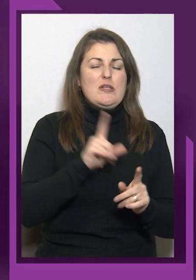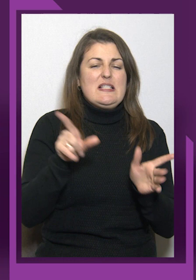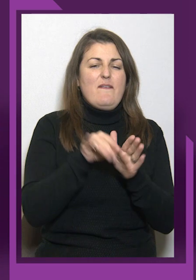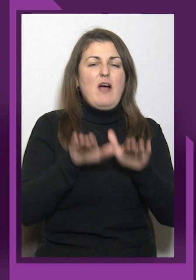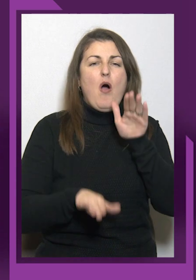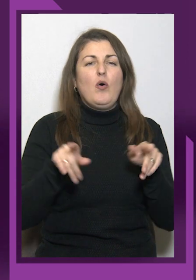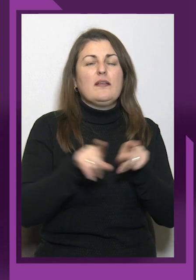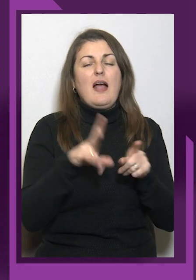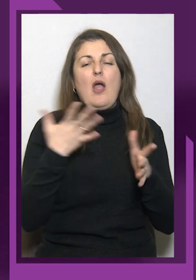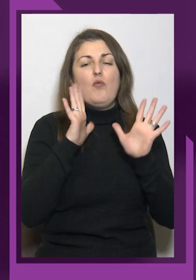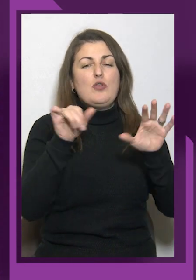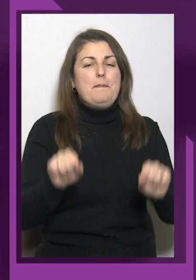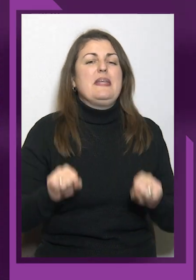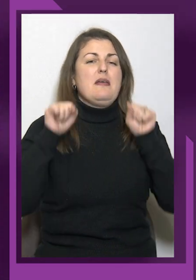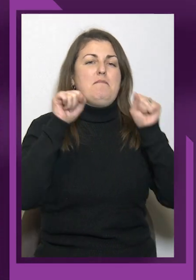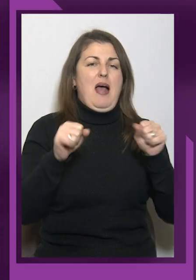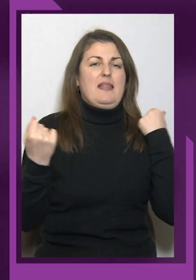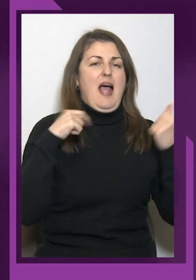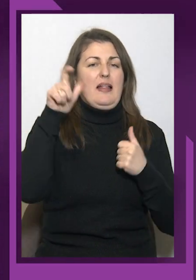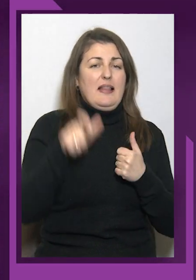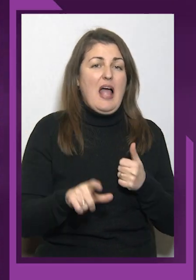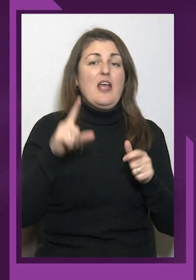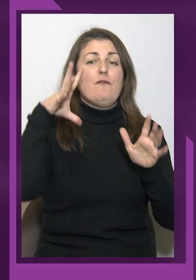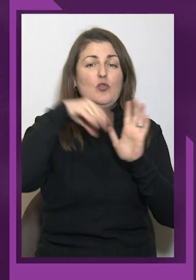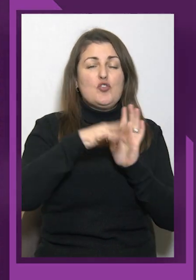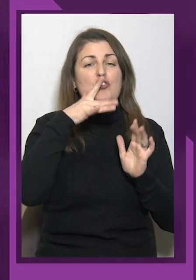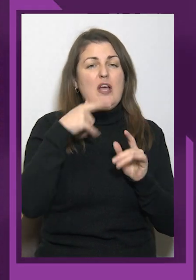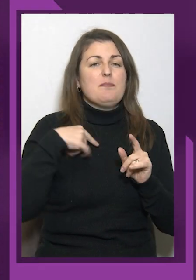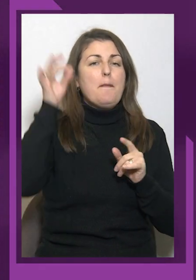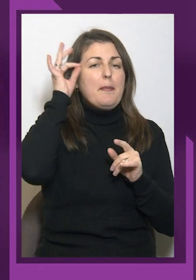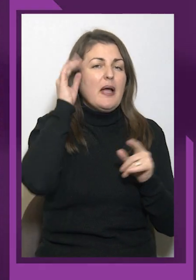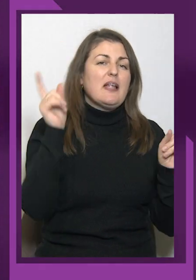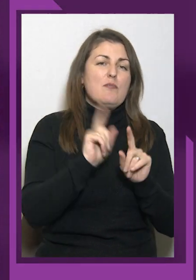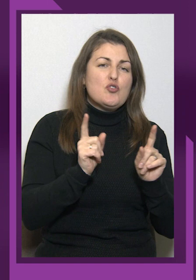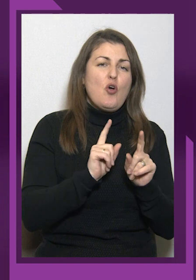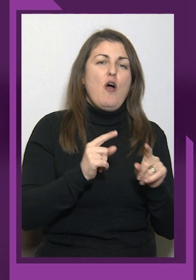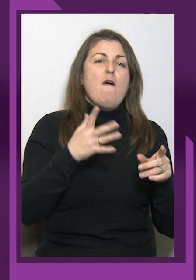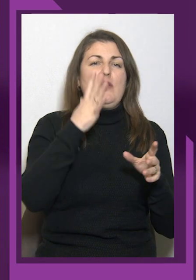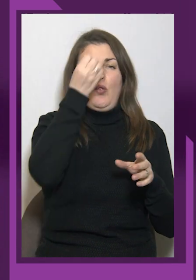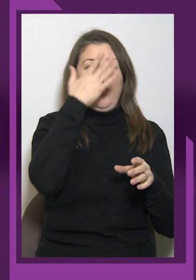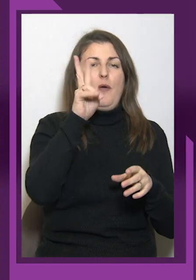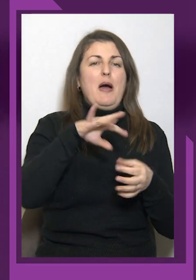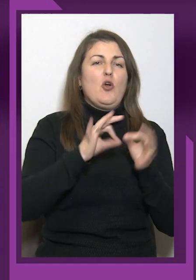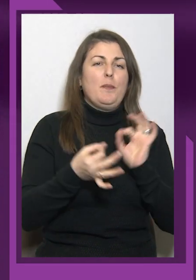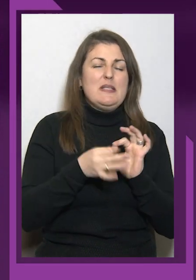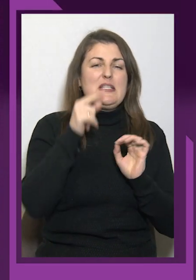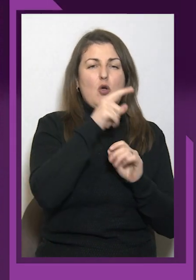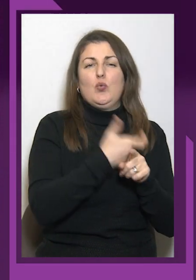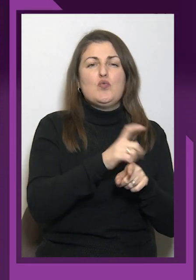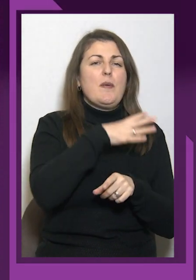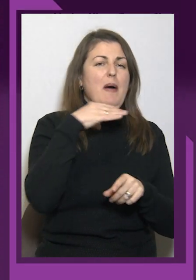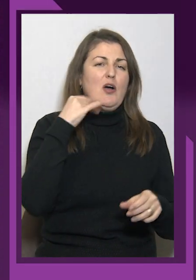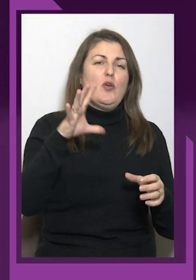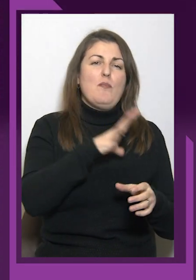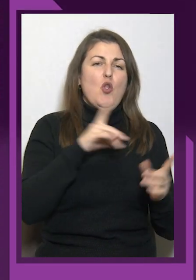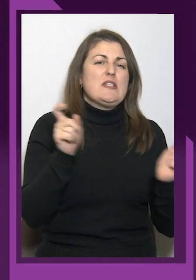час ми пам'ятаємо, що в Токіо, паралімпійському Токіо, дуже багато було скандалів, так, коли є перемога, але